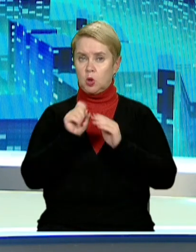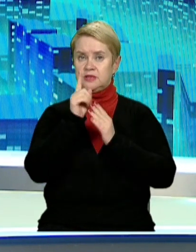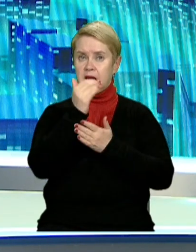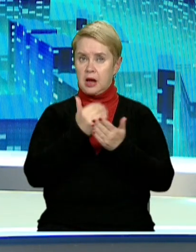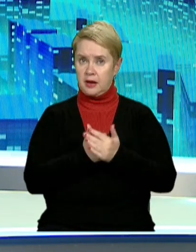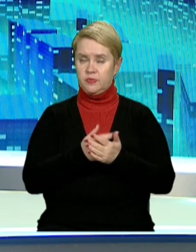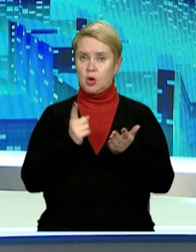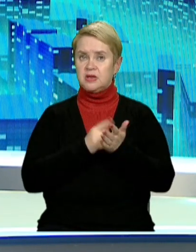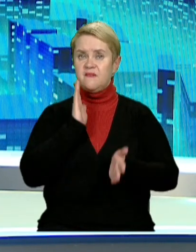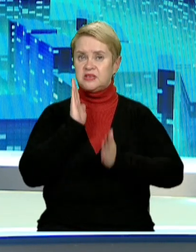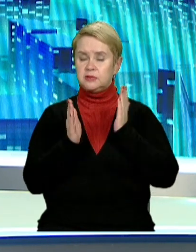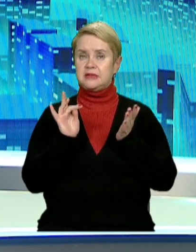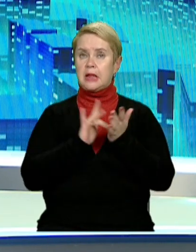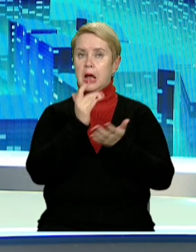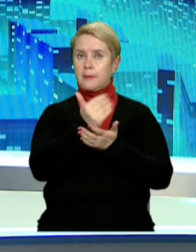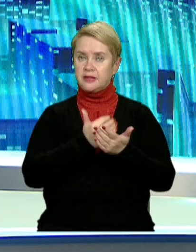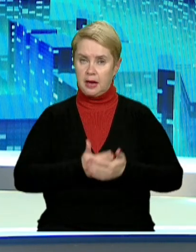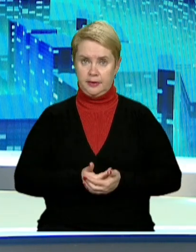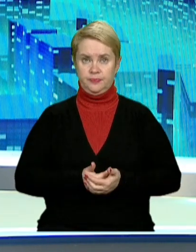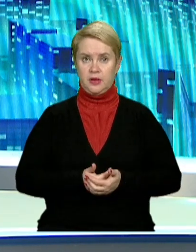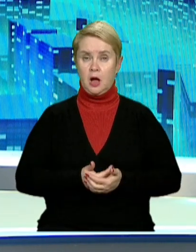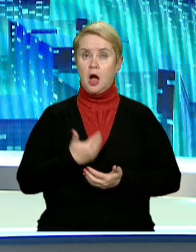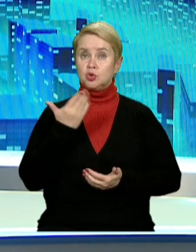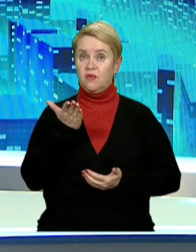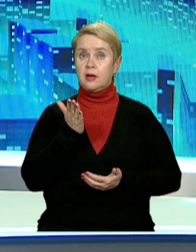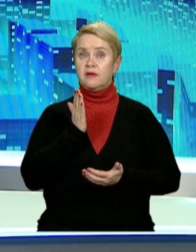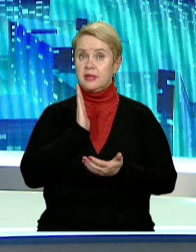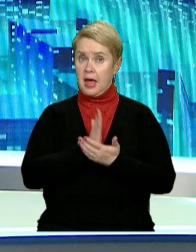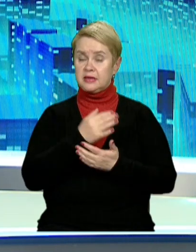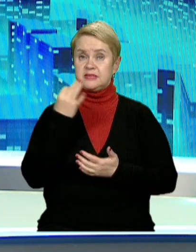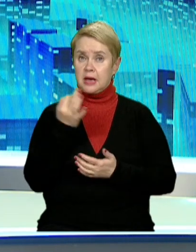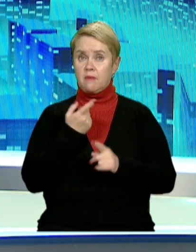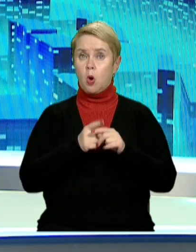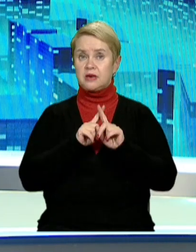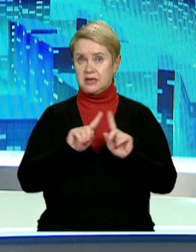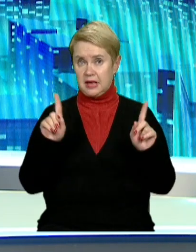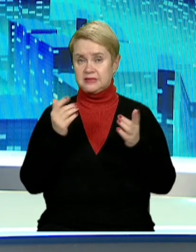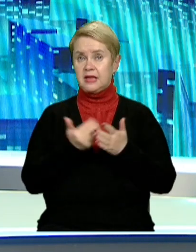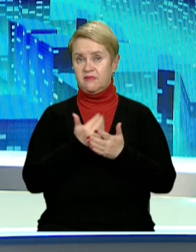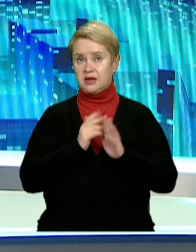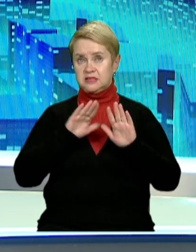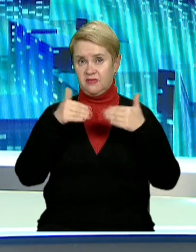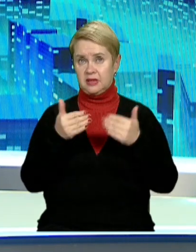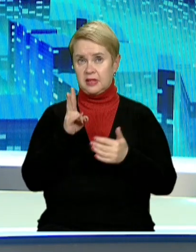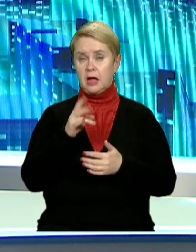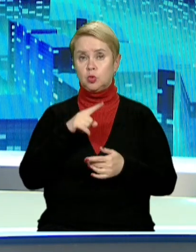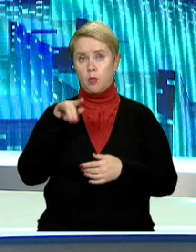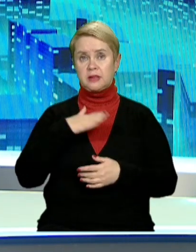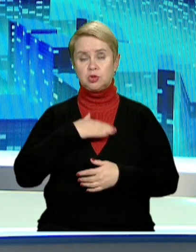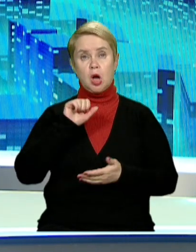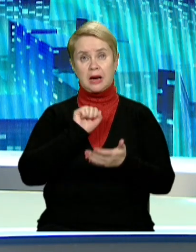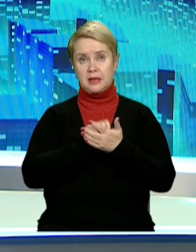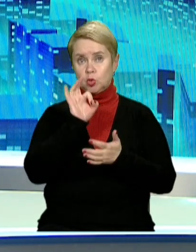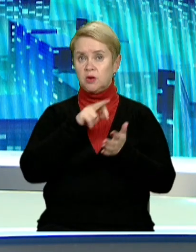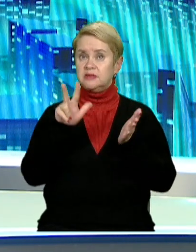каналу, на сторінці у Фейсбук та у Телеграм-каналі. Ну, а якщо у вас є цікава або резонансна інформація, звертайтесь на номер нашої